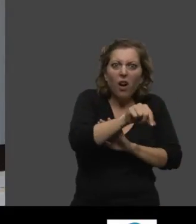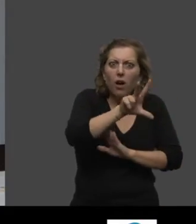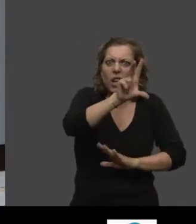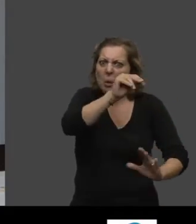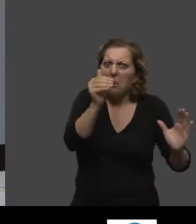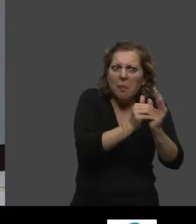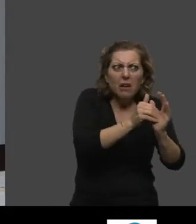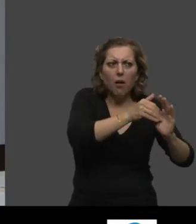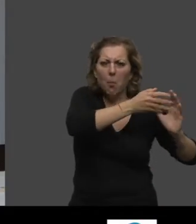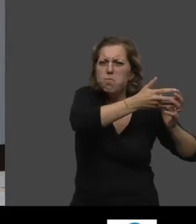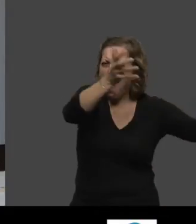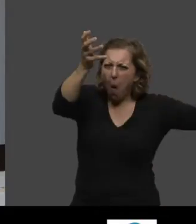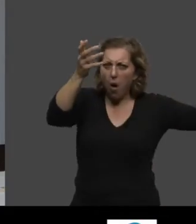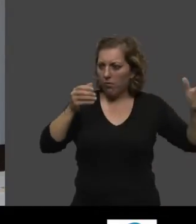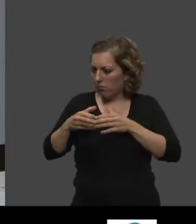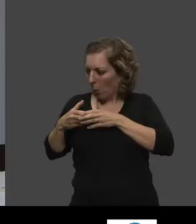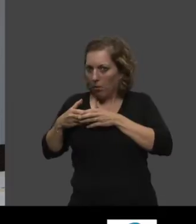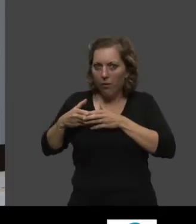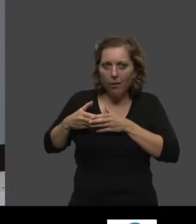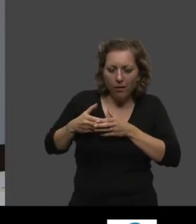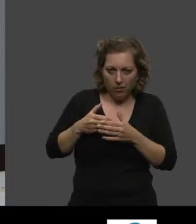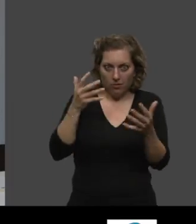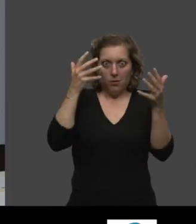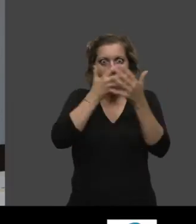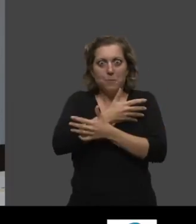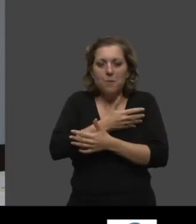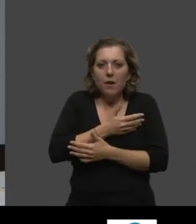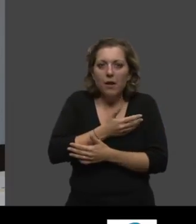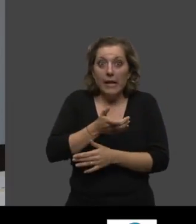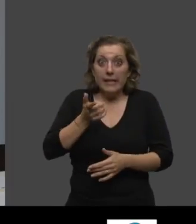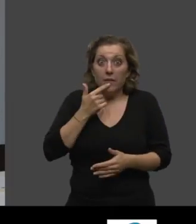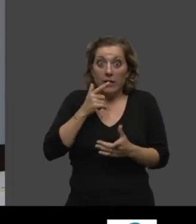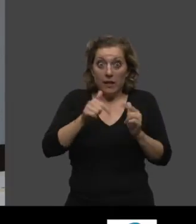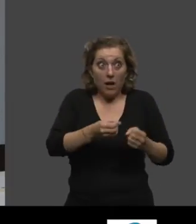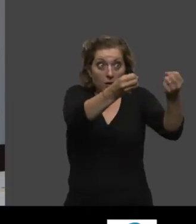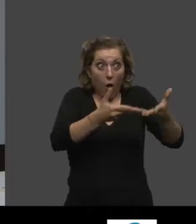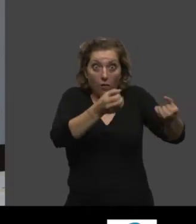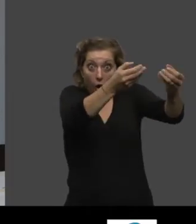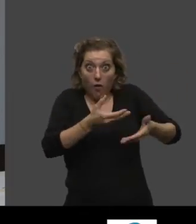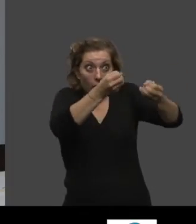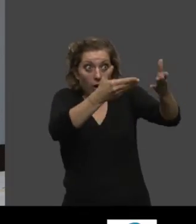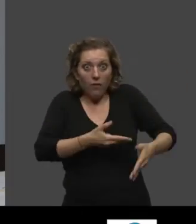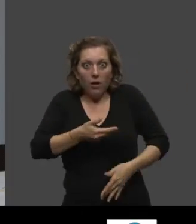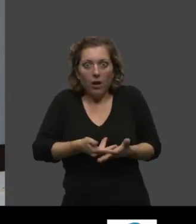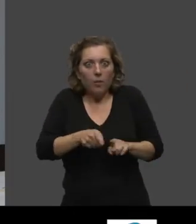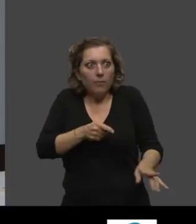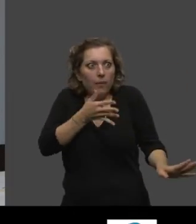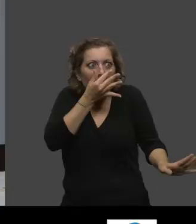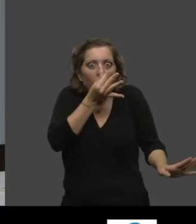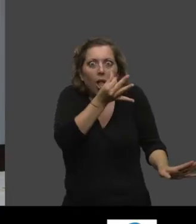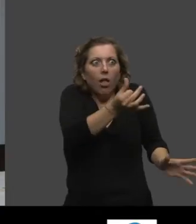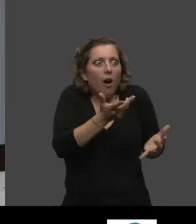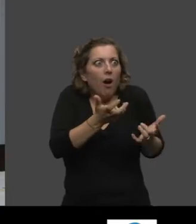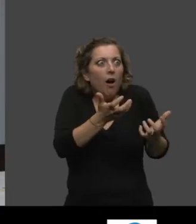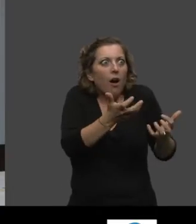000, enfin c'est quelque chose d'affolant. Donc l'offre, elle est alléchante, elle est